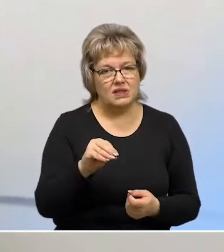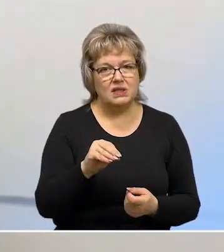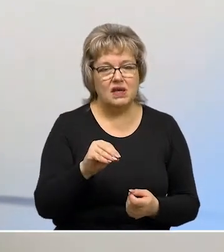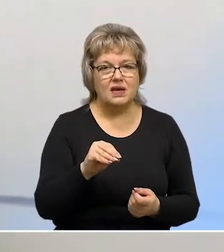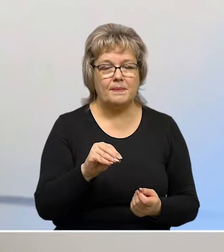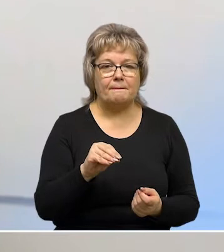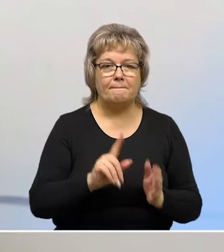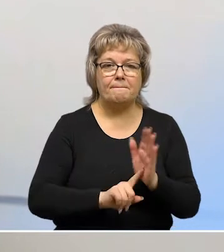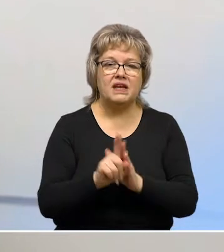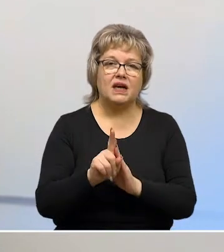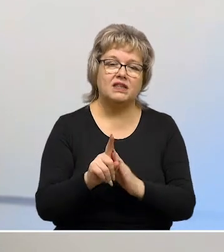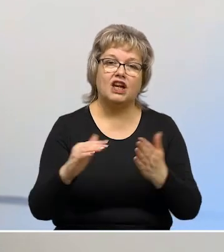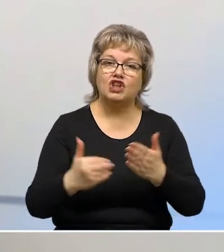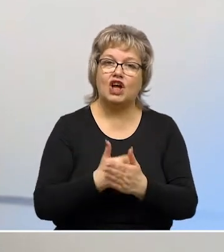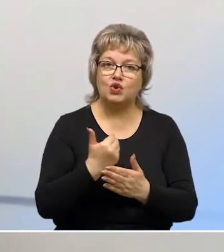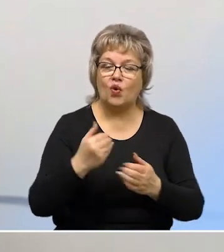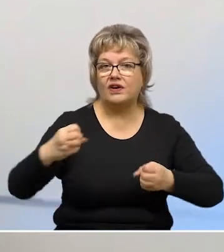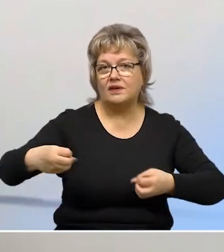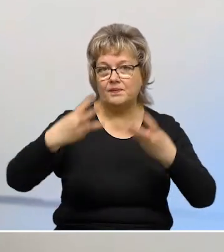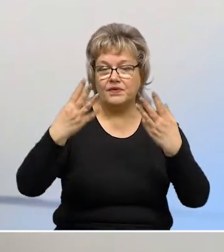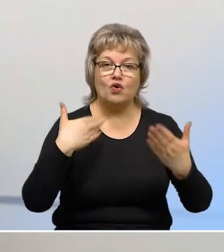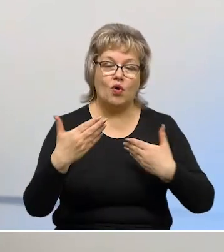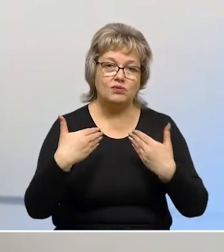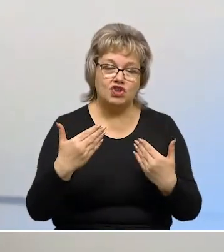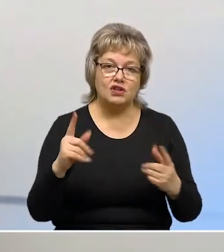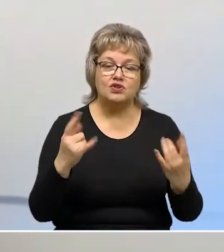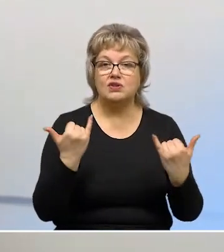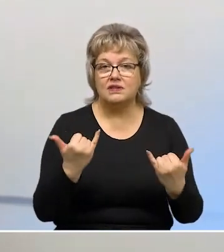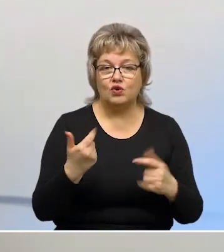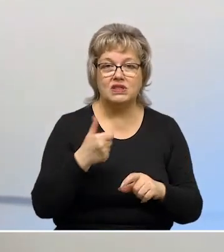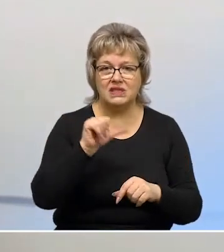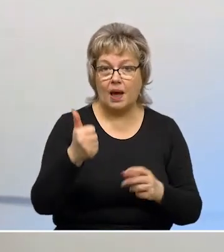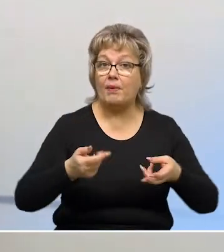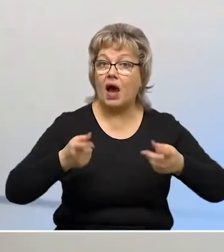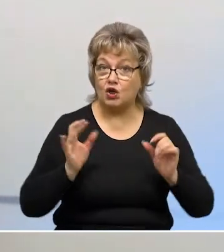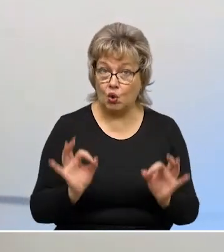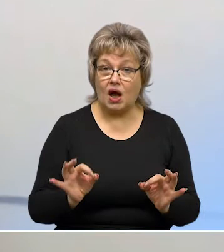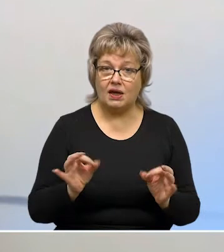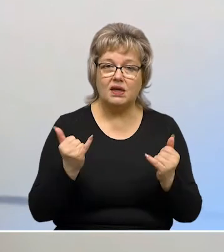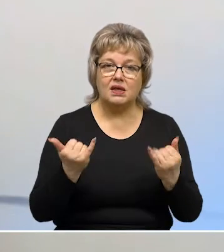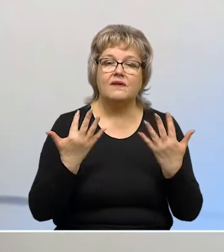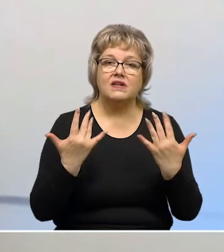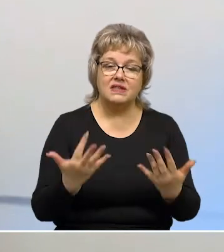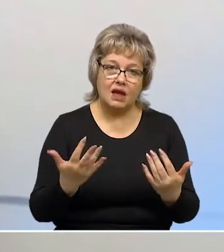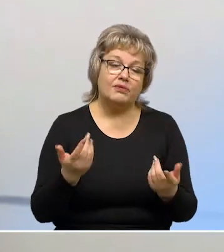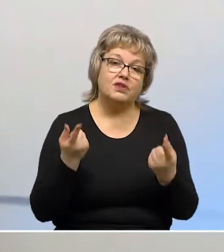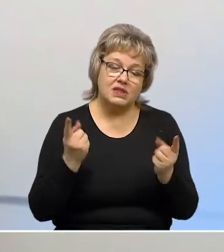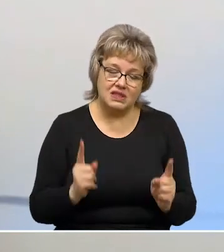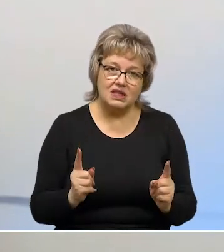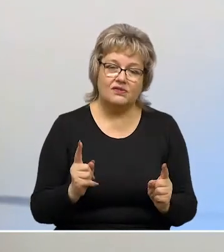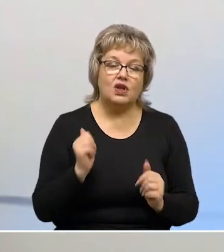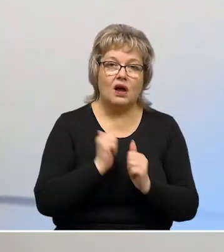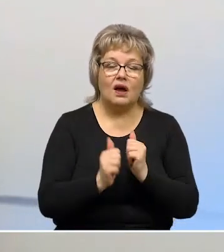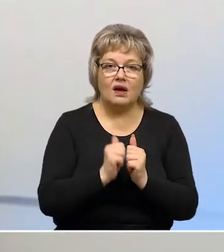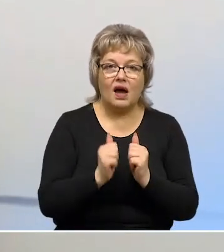переходили на новый вид общения, видеосвязь, что сегодня, наверное, она самая актуальная и востребованная. Ну,